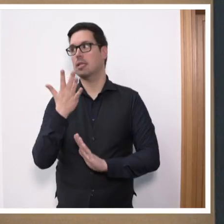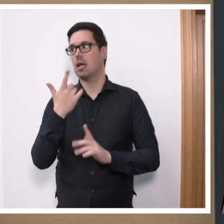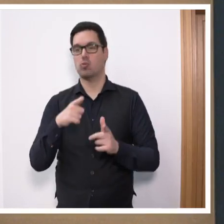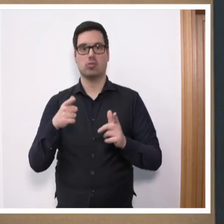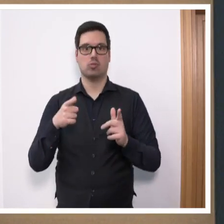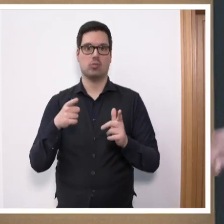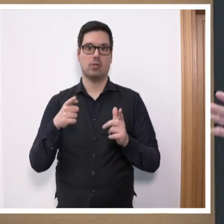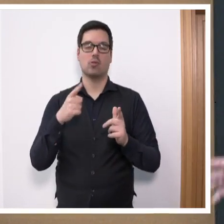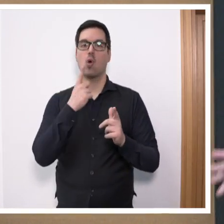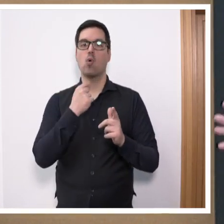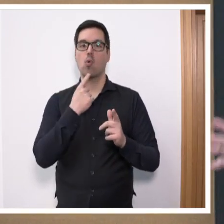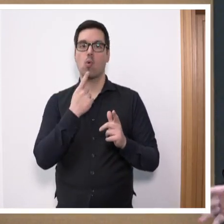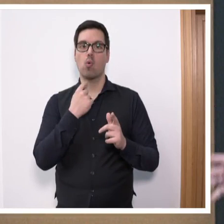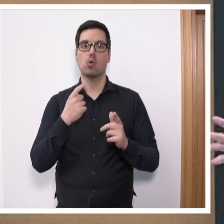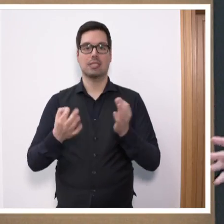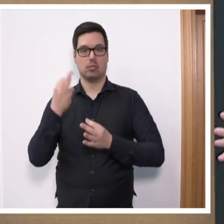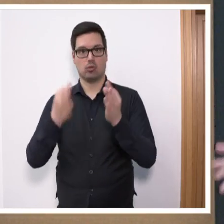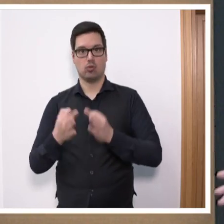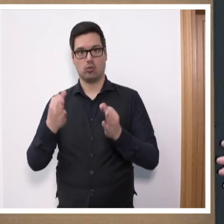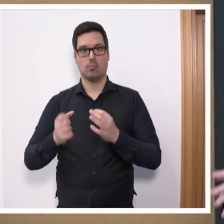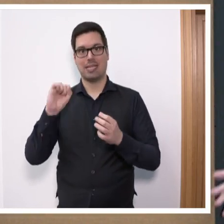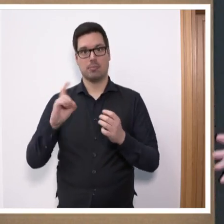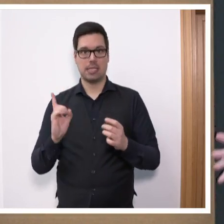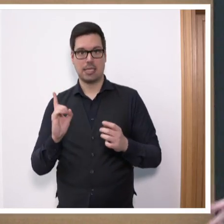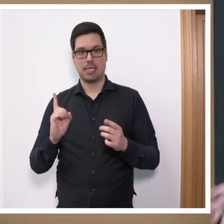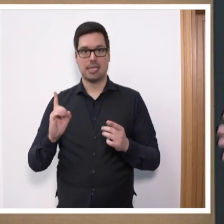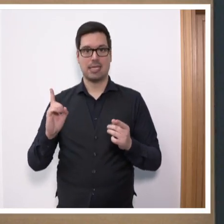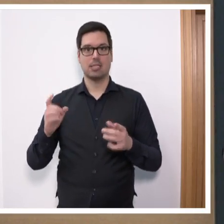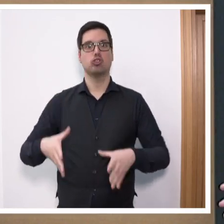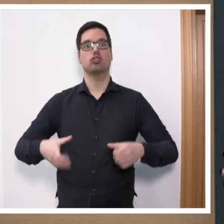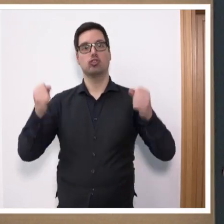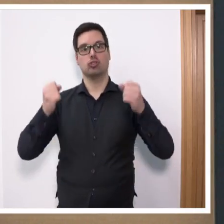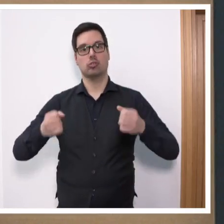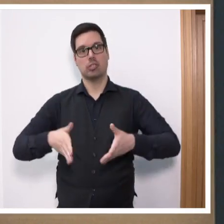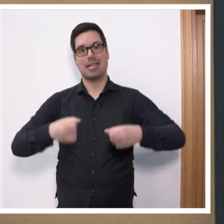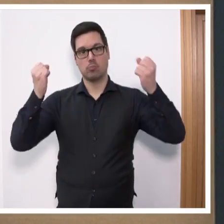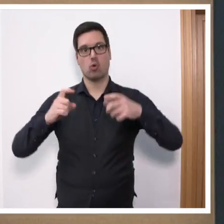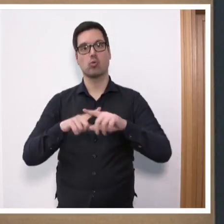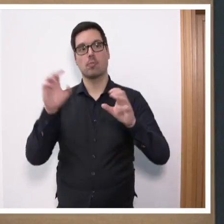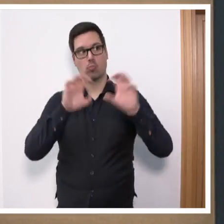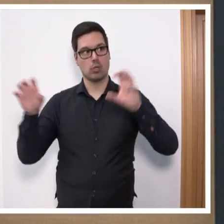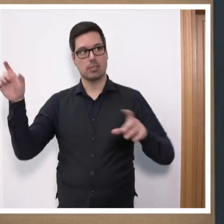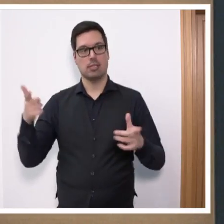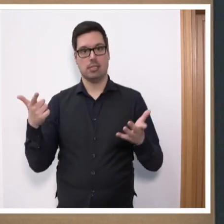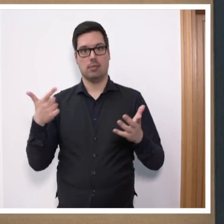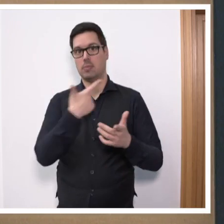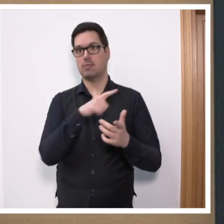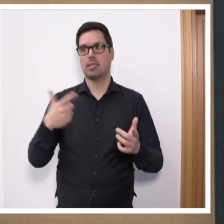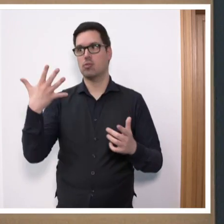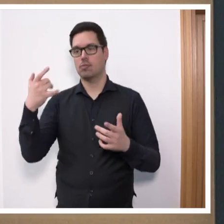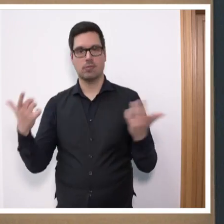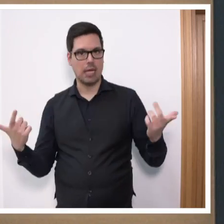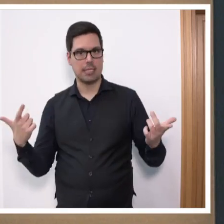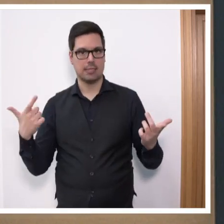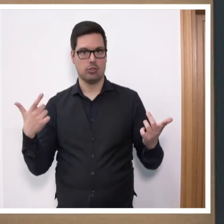-Grün durchgesetzt mit Abgeordneten der SPD in Brüssel und Straßburg beschlossen. Ein mutwilliges Verbrennerhaus 2035. Auch das